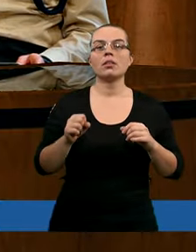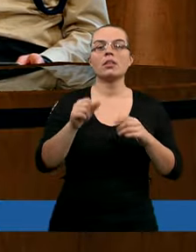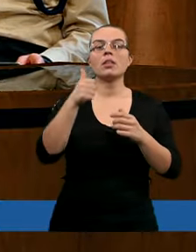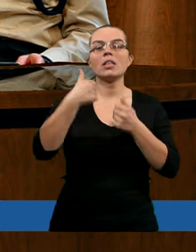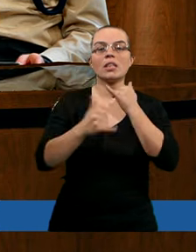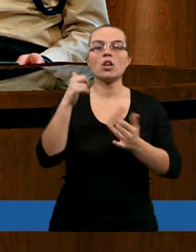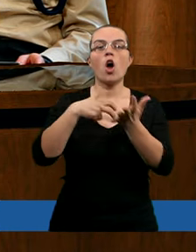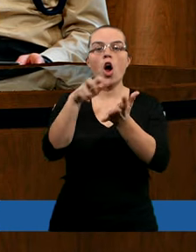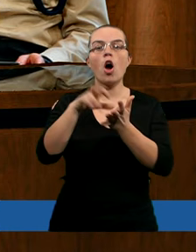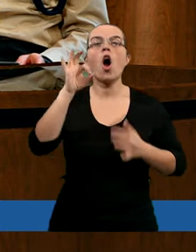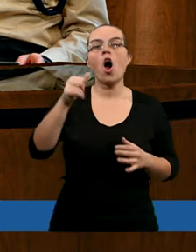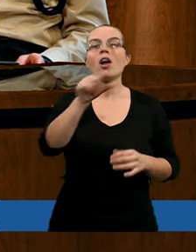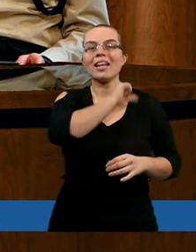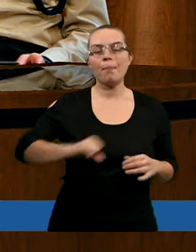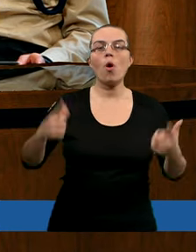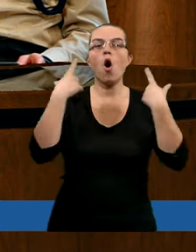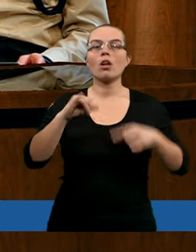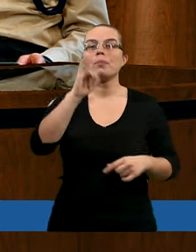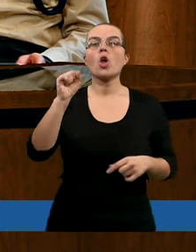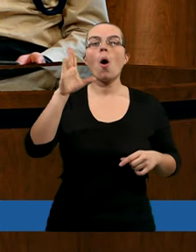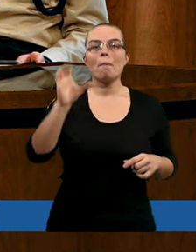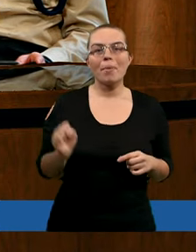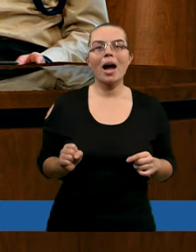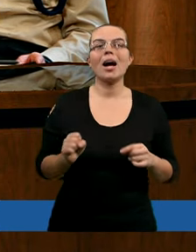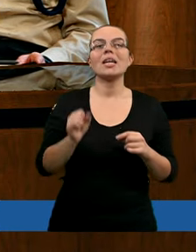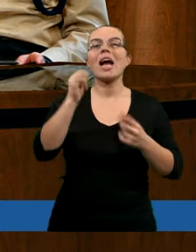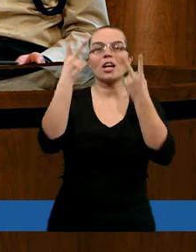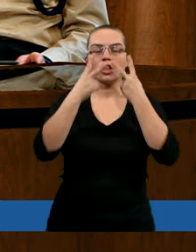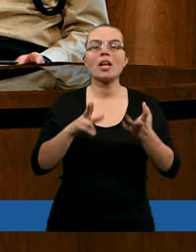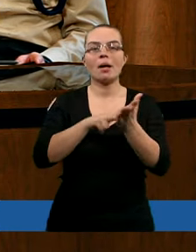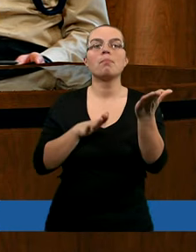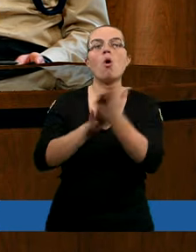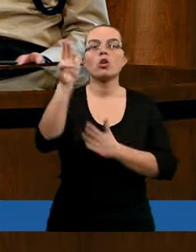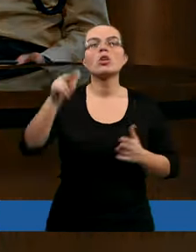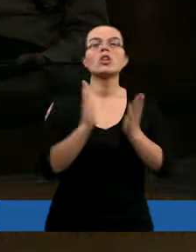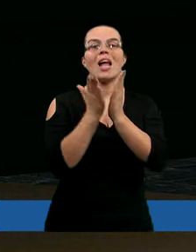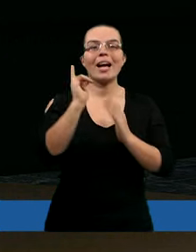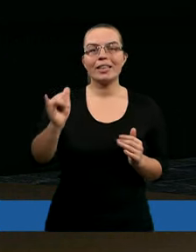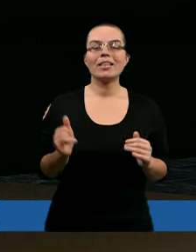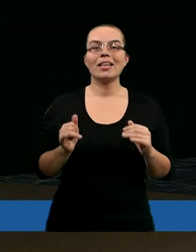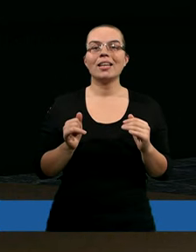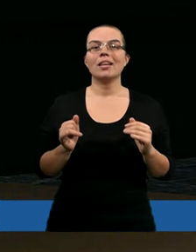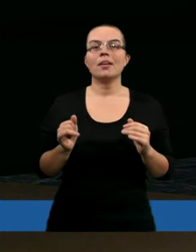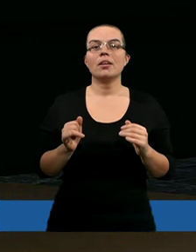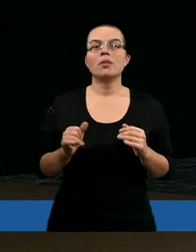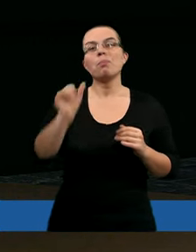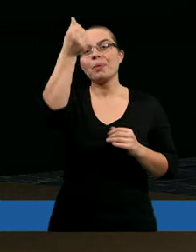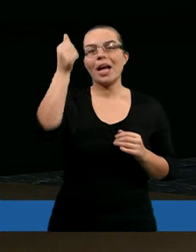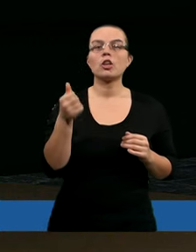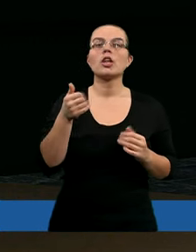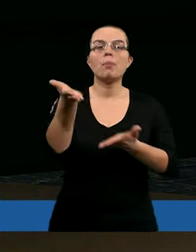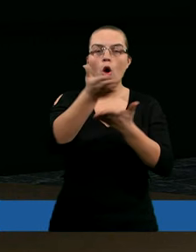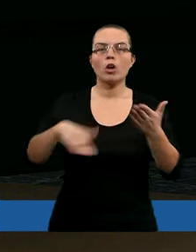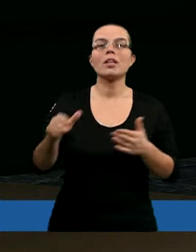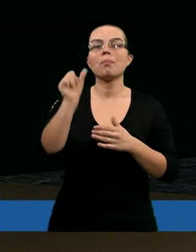jeżeli chodzi o samą osobę Joba, to jak czytamy na początku księgi, w pierwszym